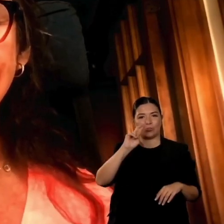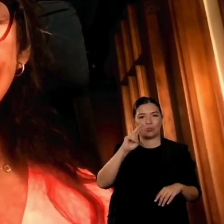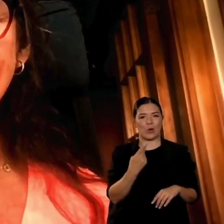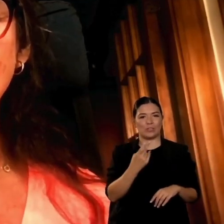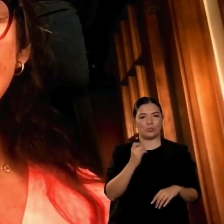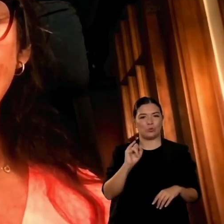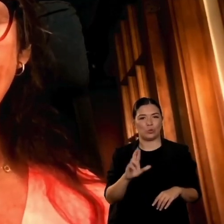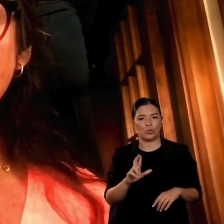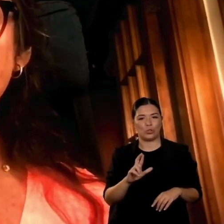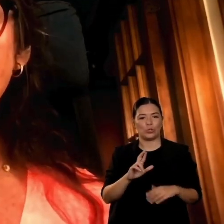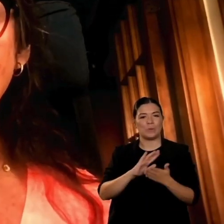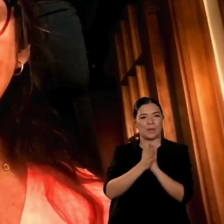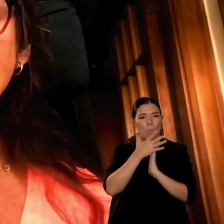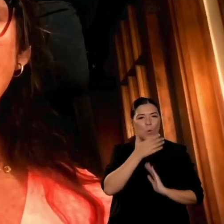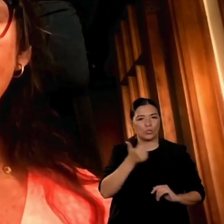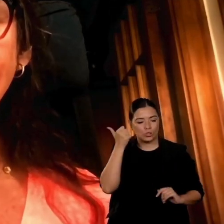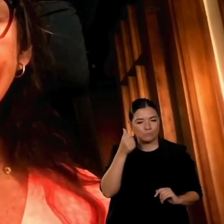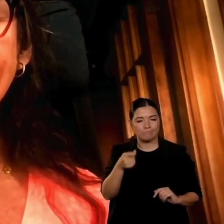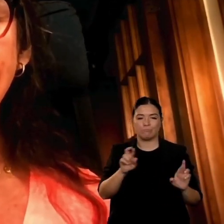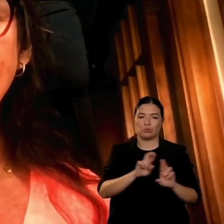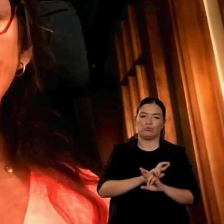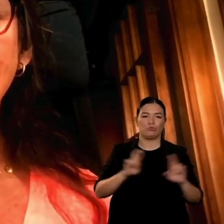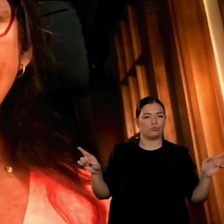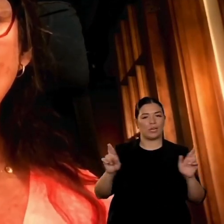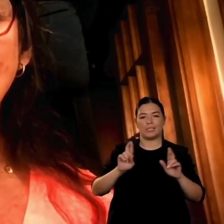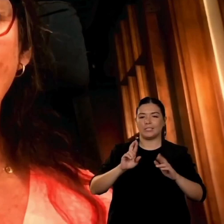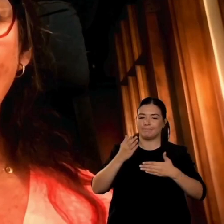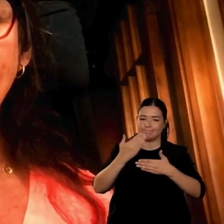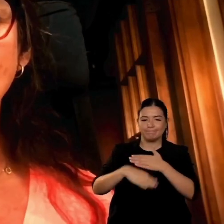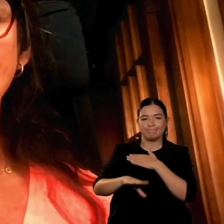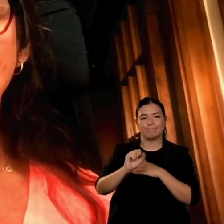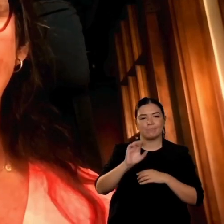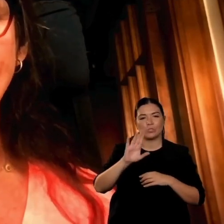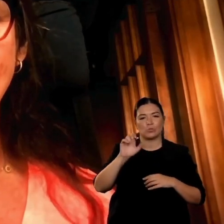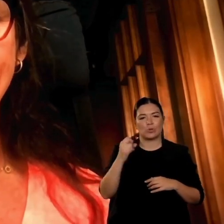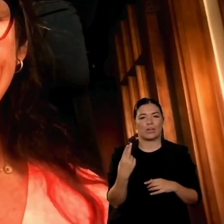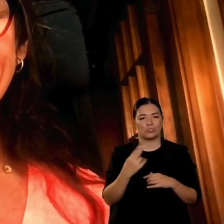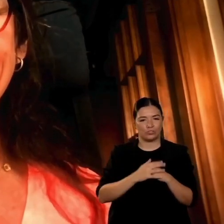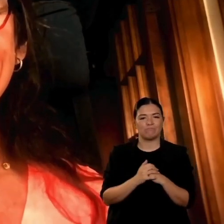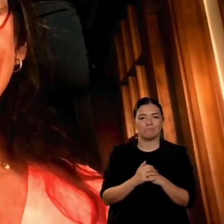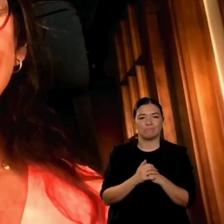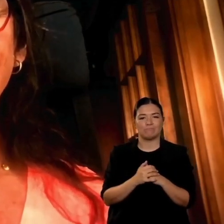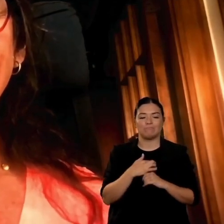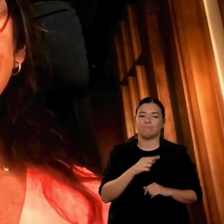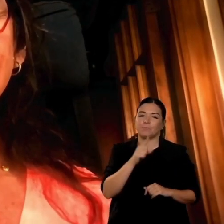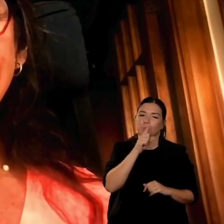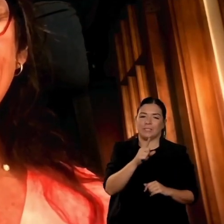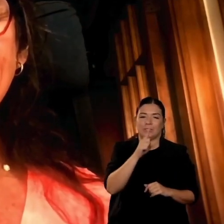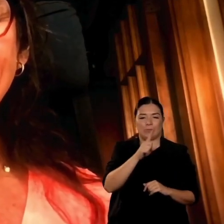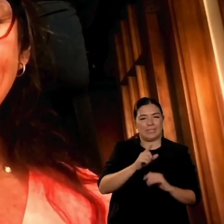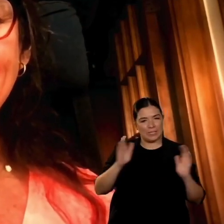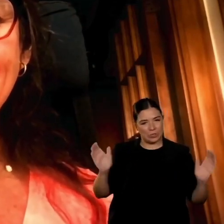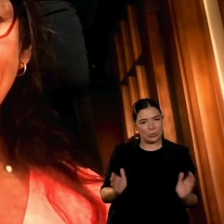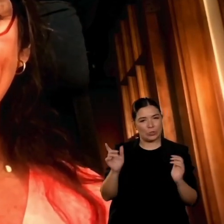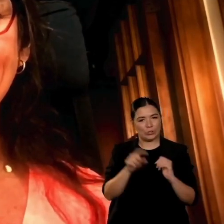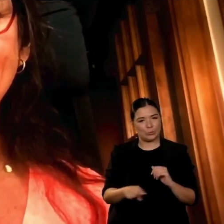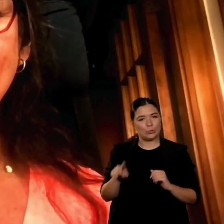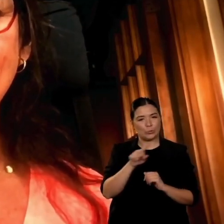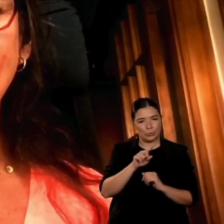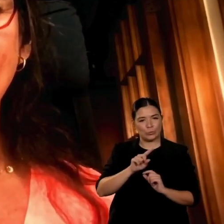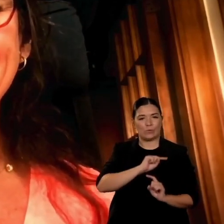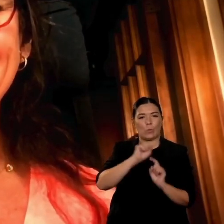visitare questa conferenza che si chiama Co-Creative Patchwork per poter